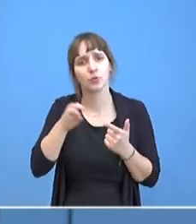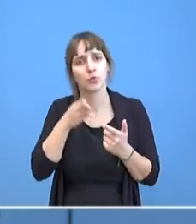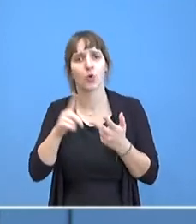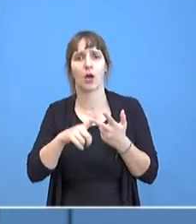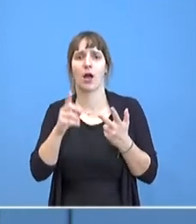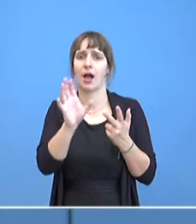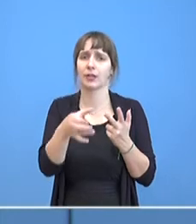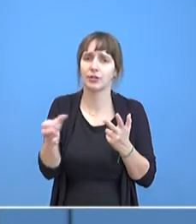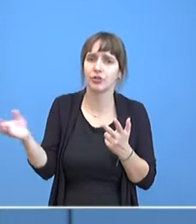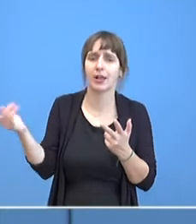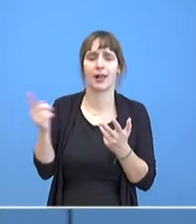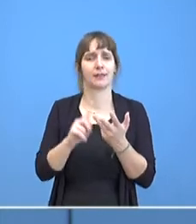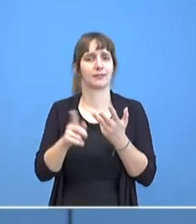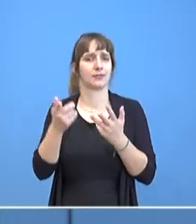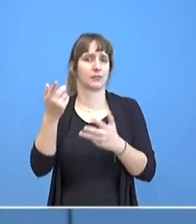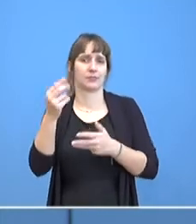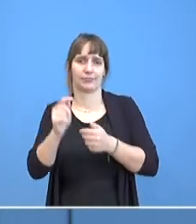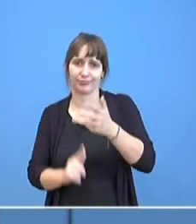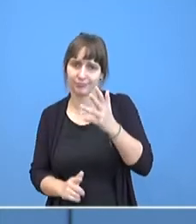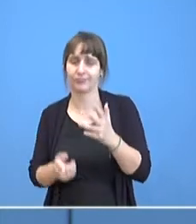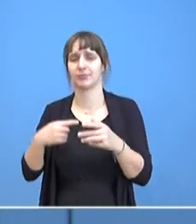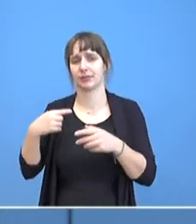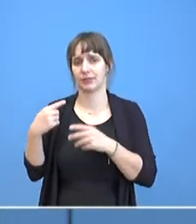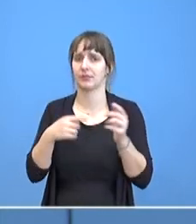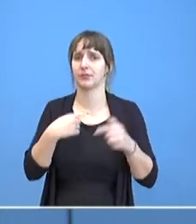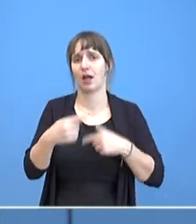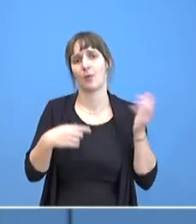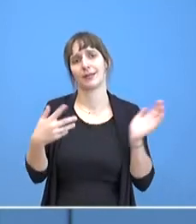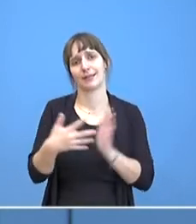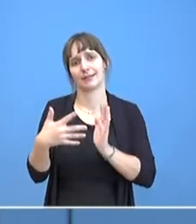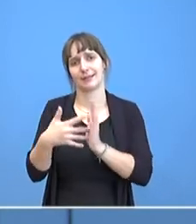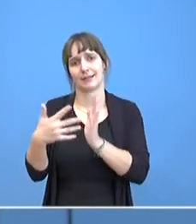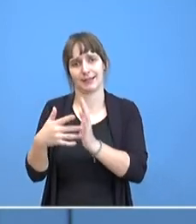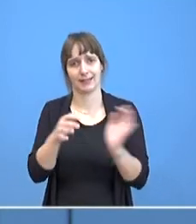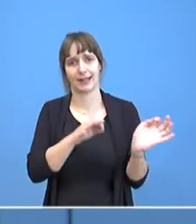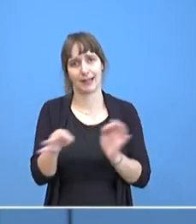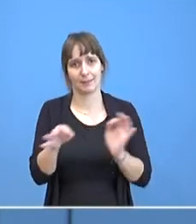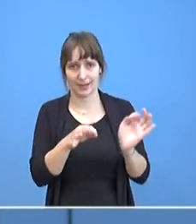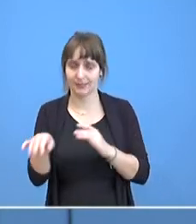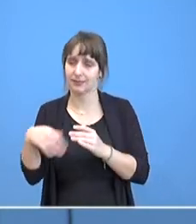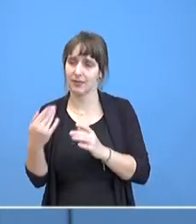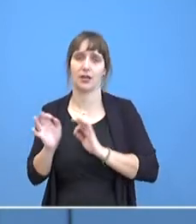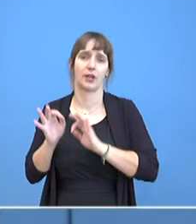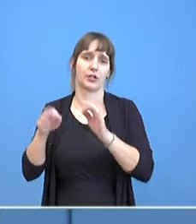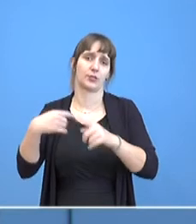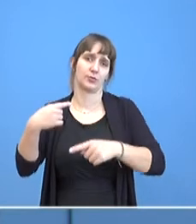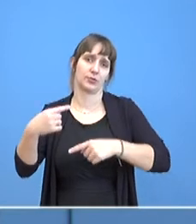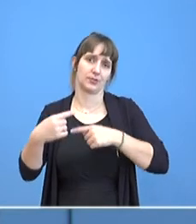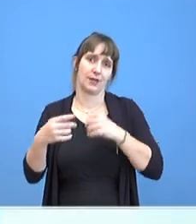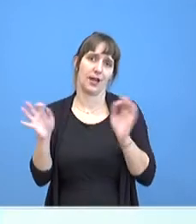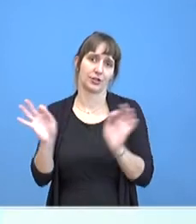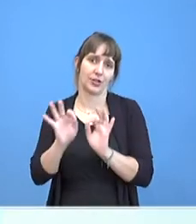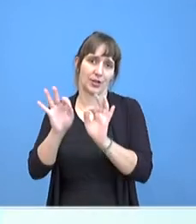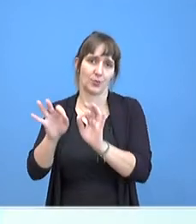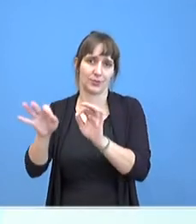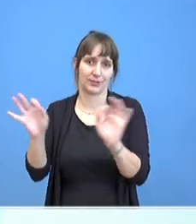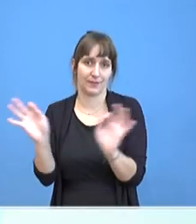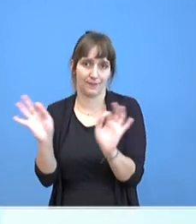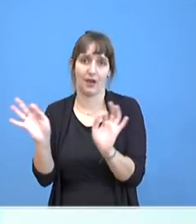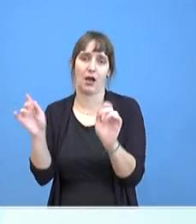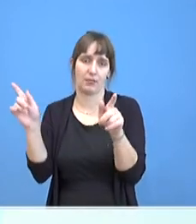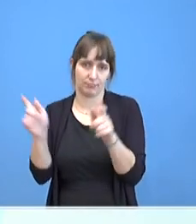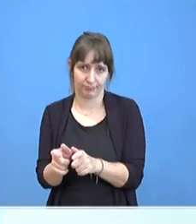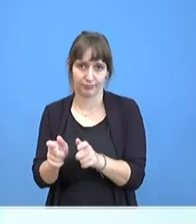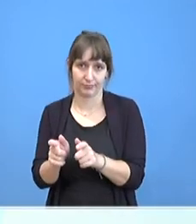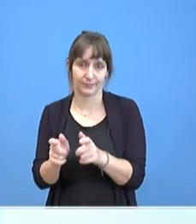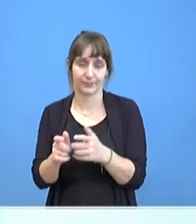medizinischer Einrichtungen regelhaft getestet werden, reduziert das die Ansteckungsgefahr erheblich. Antigentests sind so